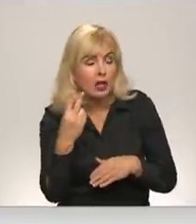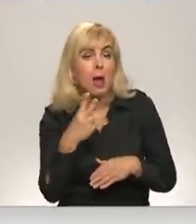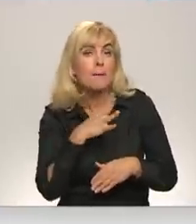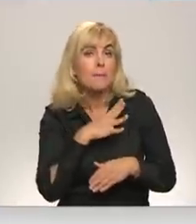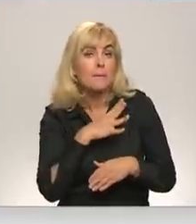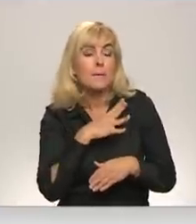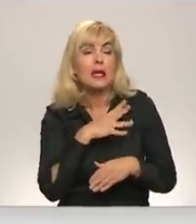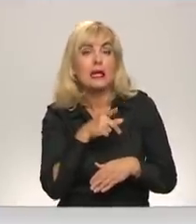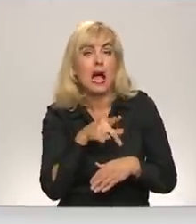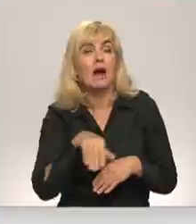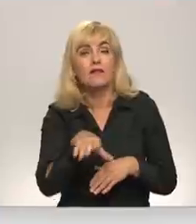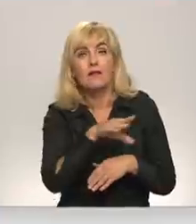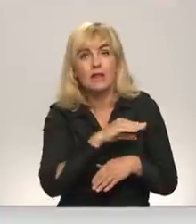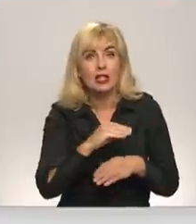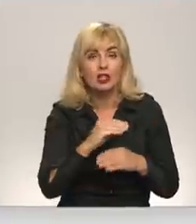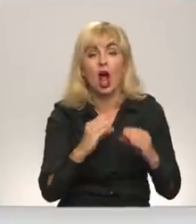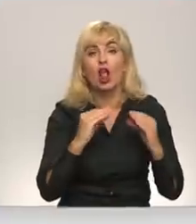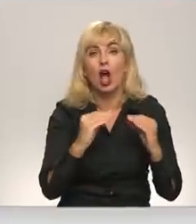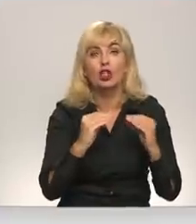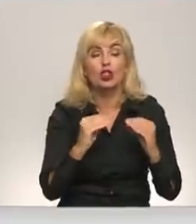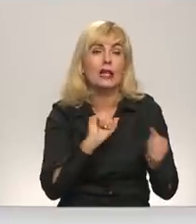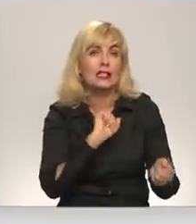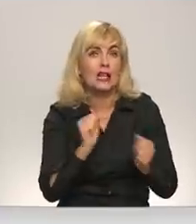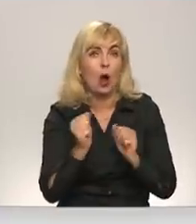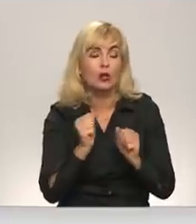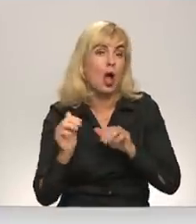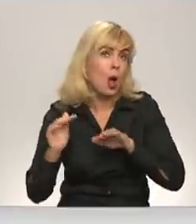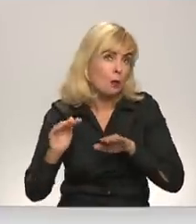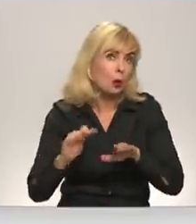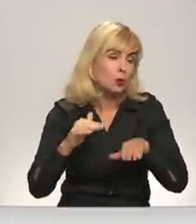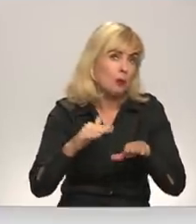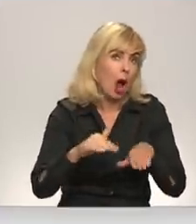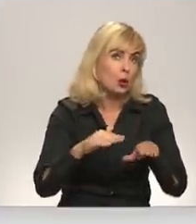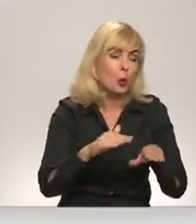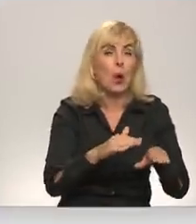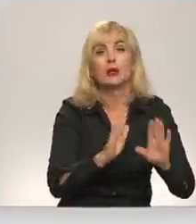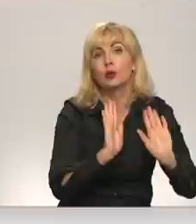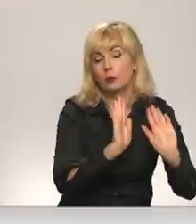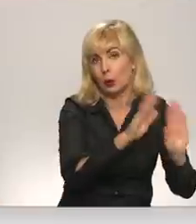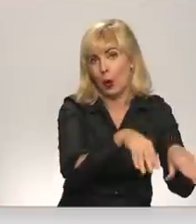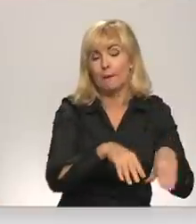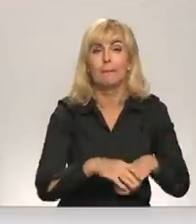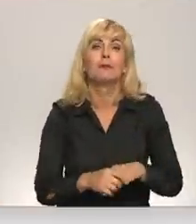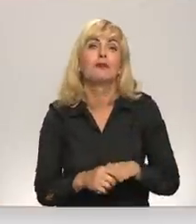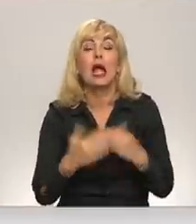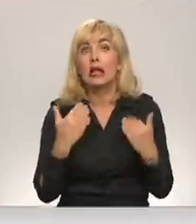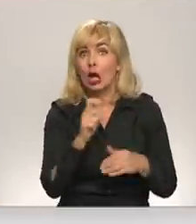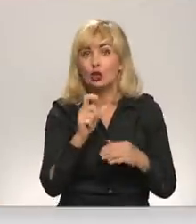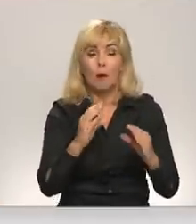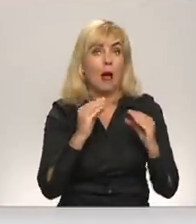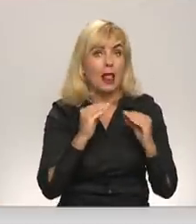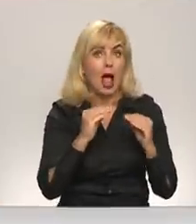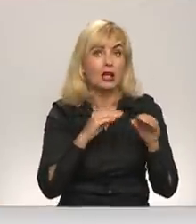visi vižņi ir izkustējušies un lielā plūsmā dodās rojā. Šobrīd ladus